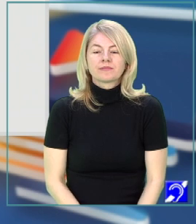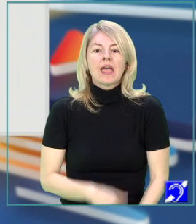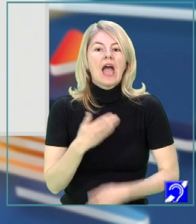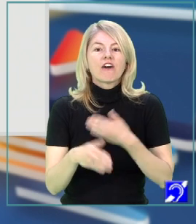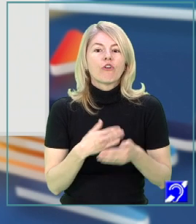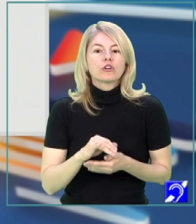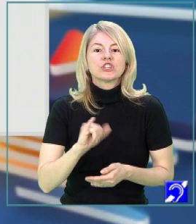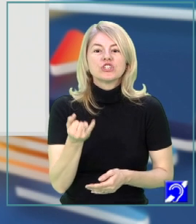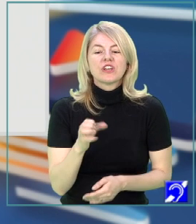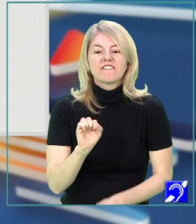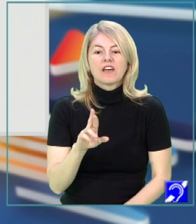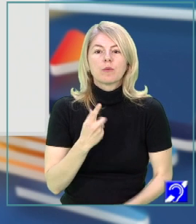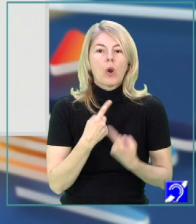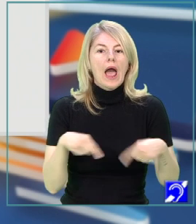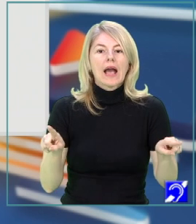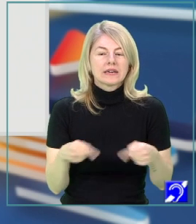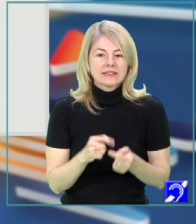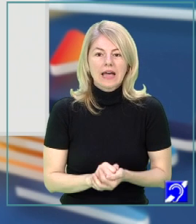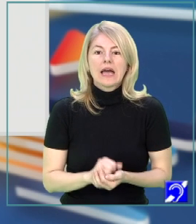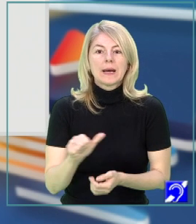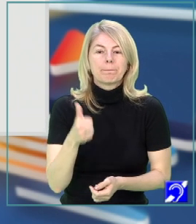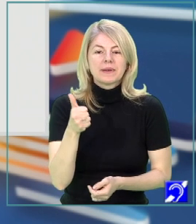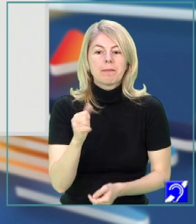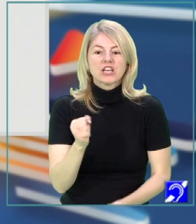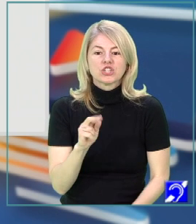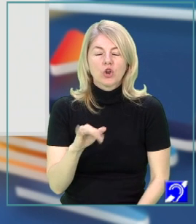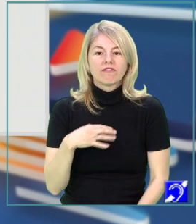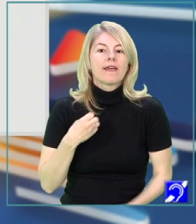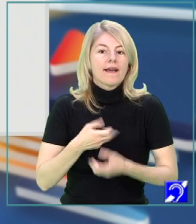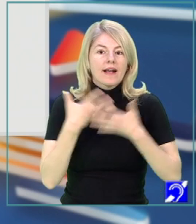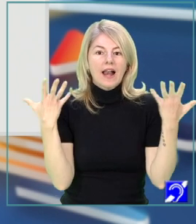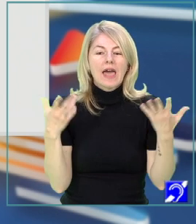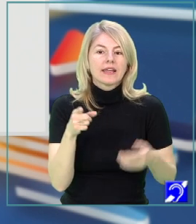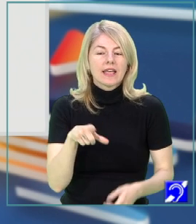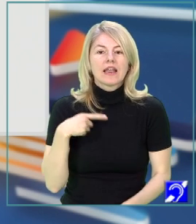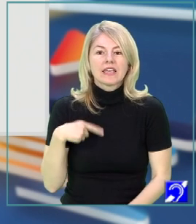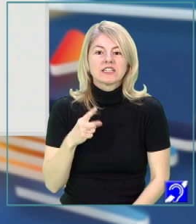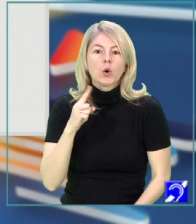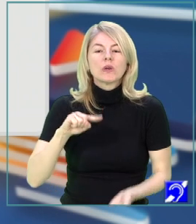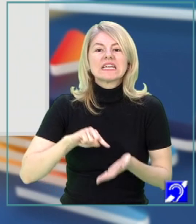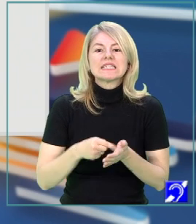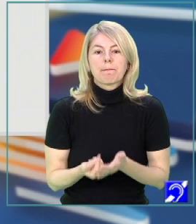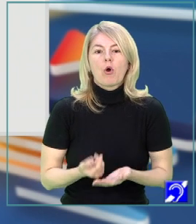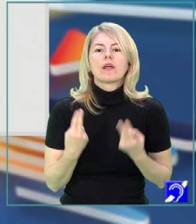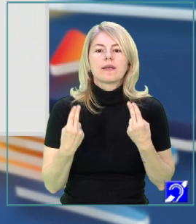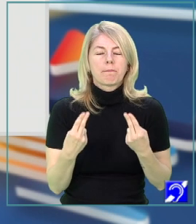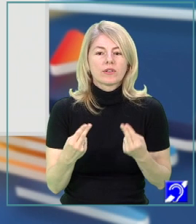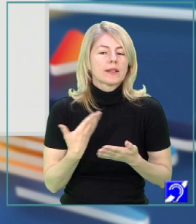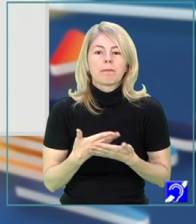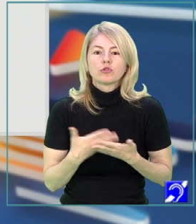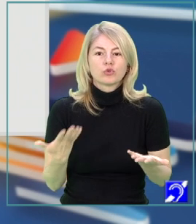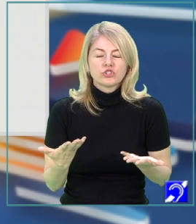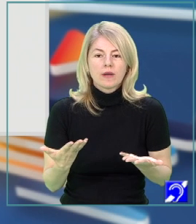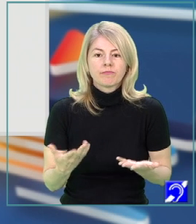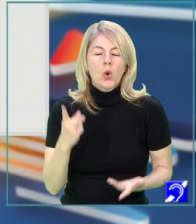folosit și verbul a cânta în prima strofă, deci este clar că el devine un simbol. Un simbol pentru ce? Un